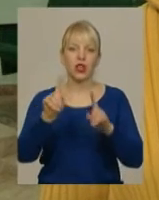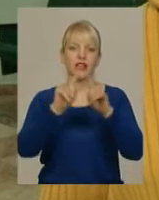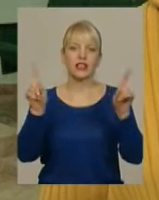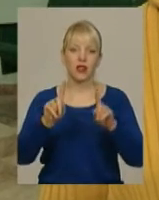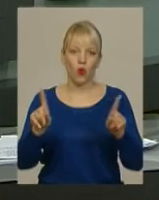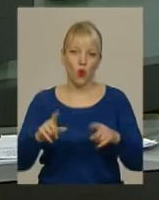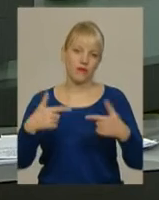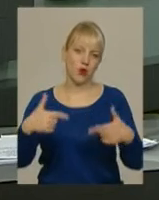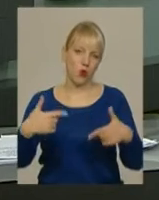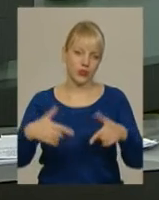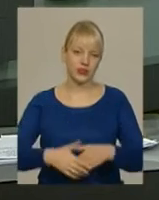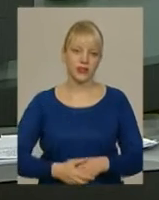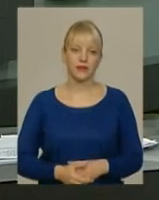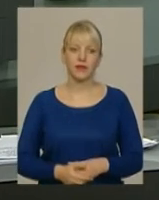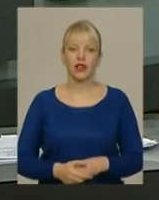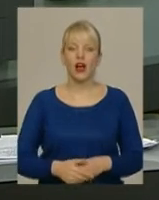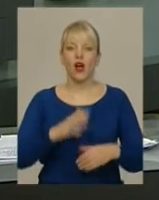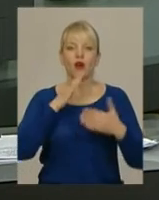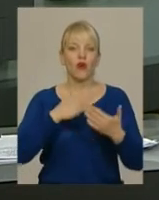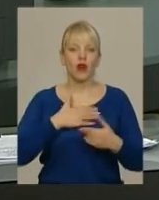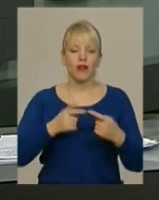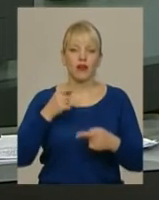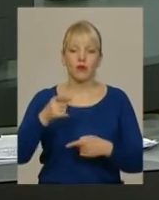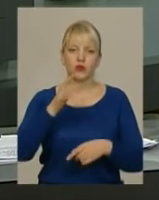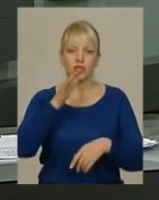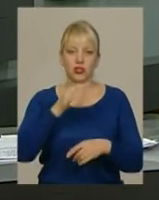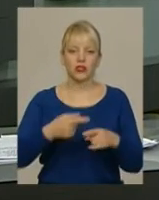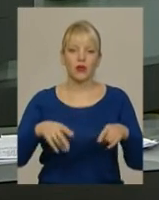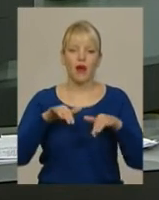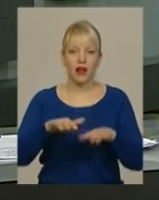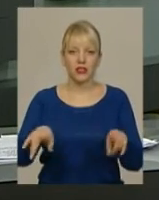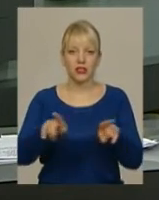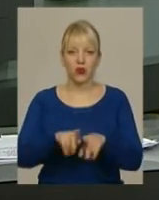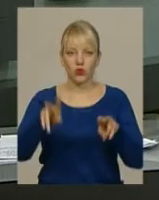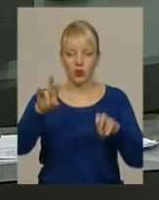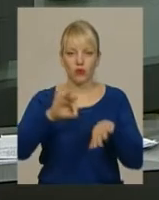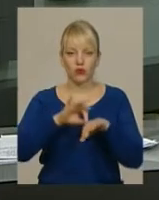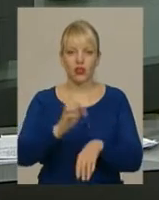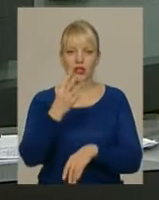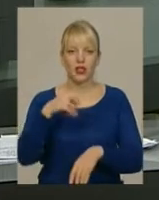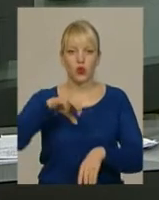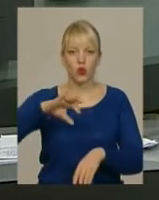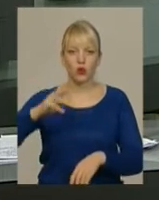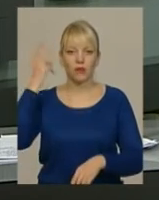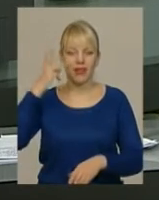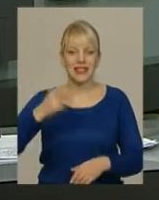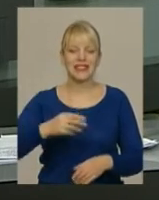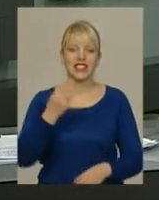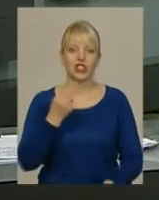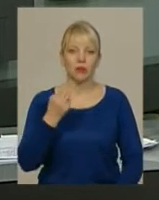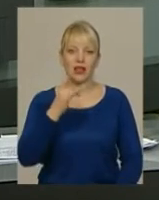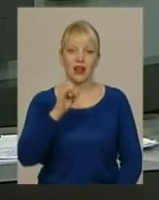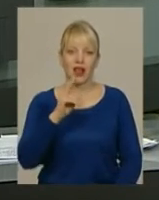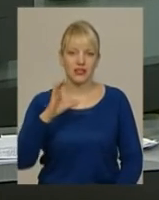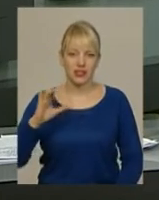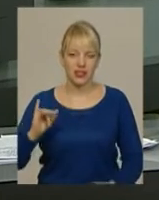гості. «Кохання поза часом» – акцію з такою назвою проведуть 14 лютого Хмельницький-Шепетівський міський рацій. У